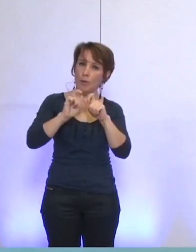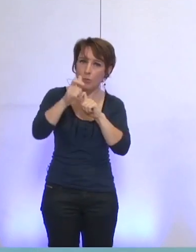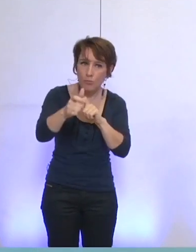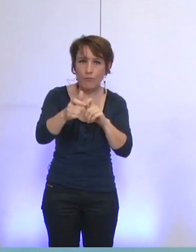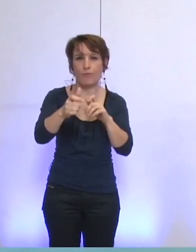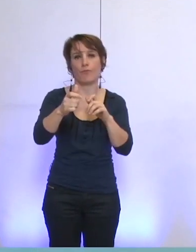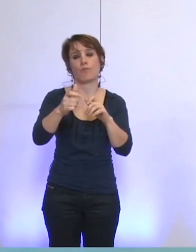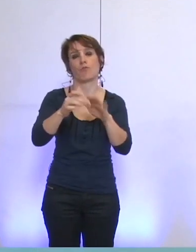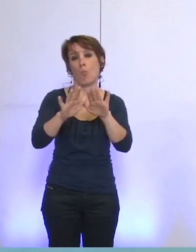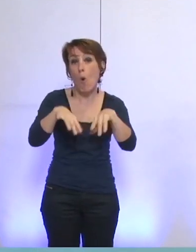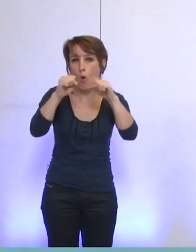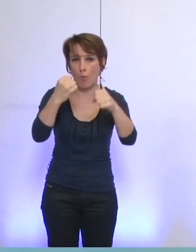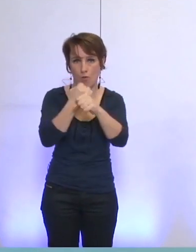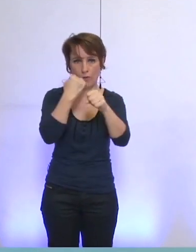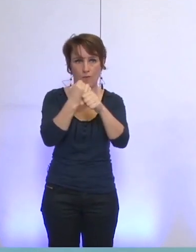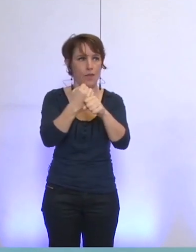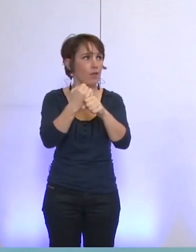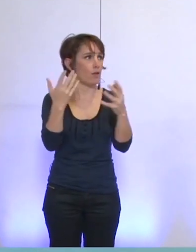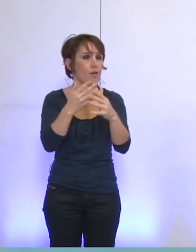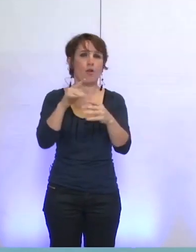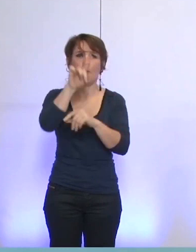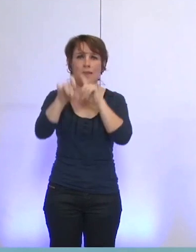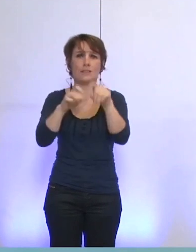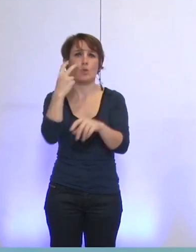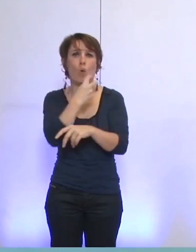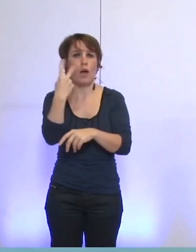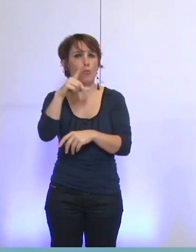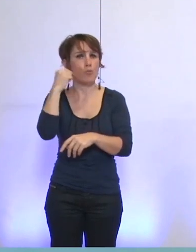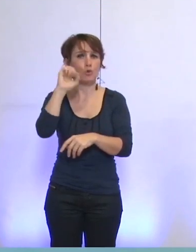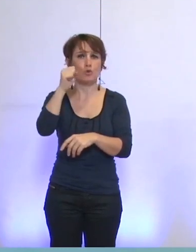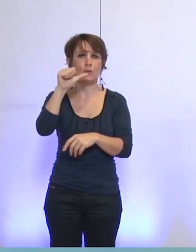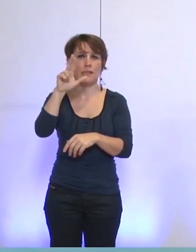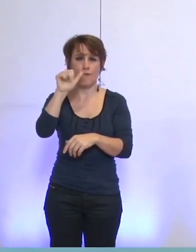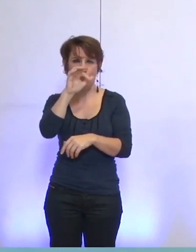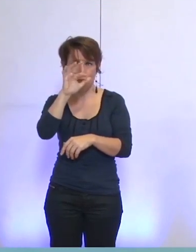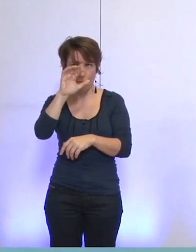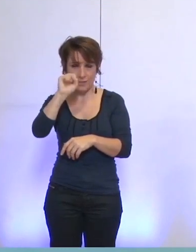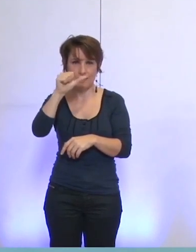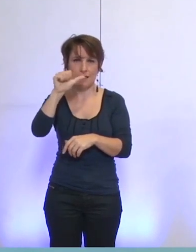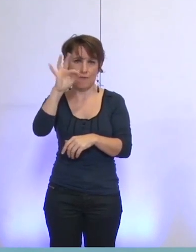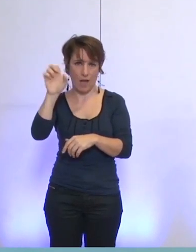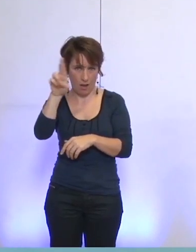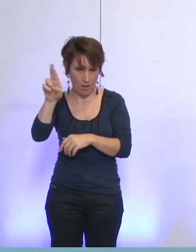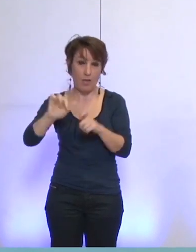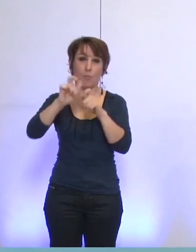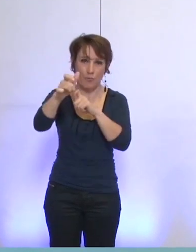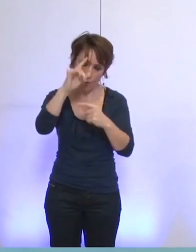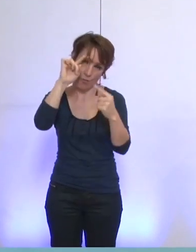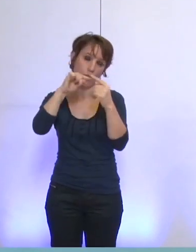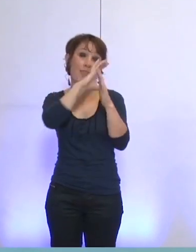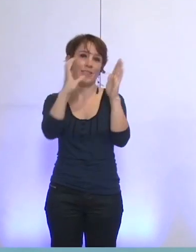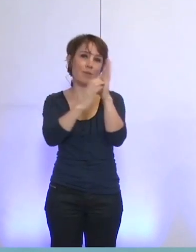question orale de M. Safar et la délibération portant sur l'éclairage public.